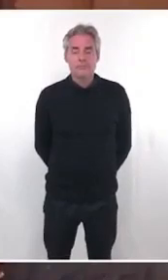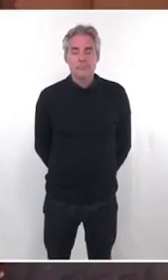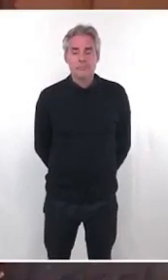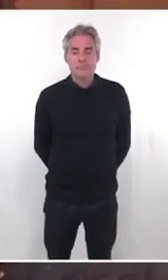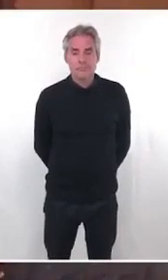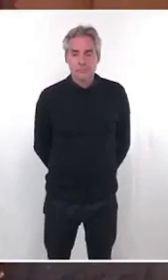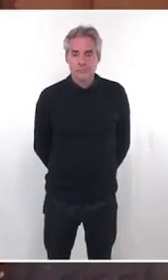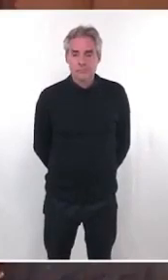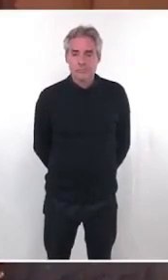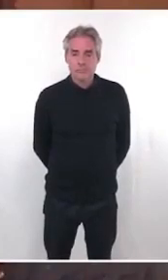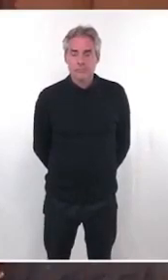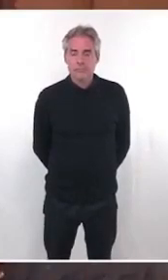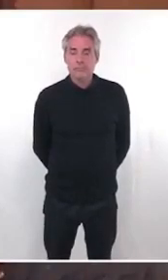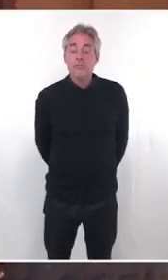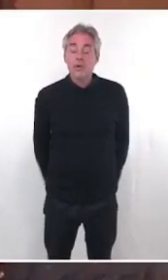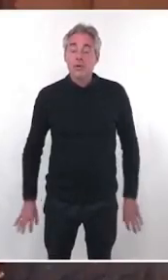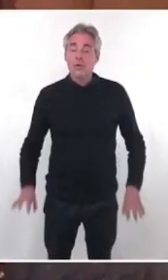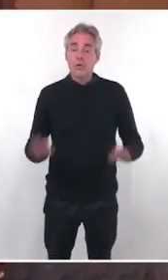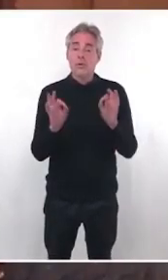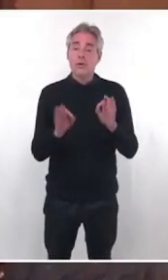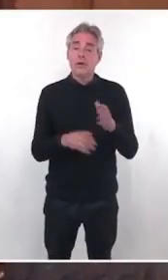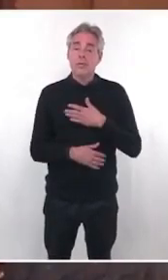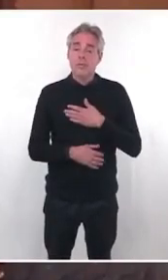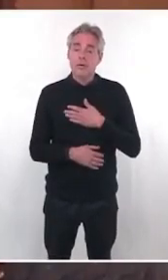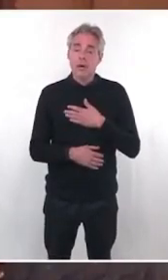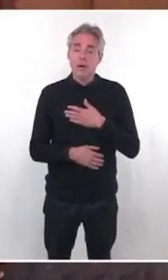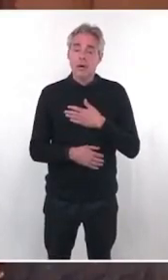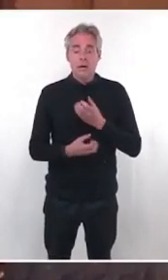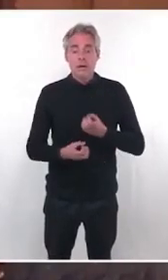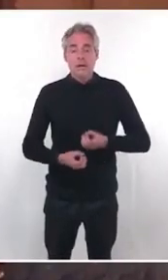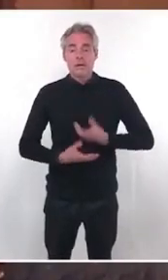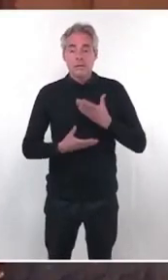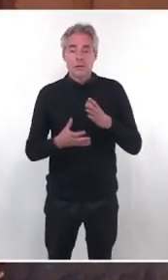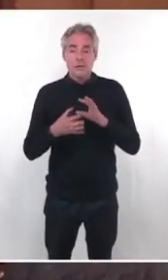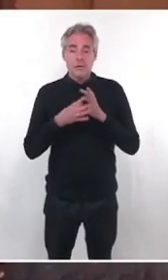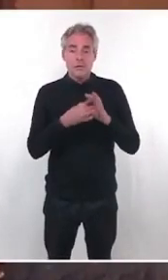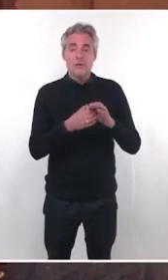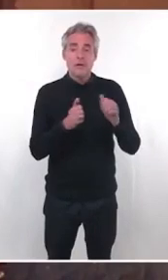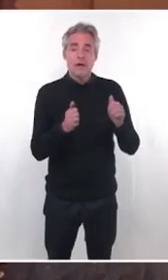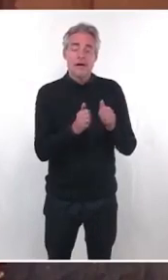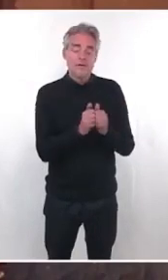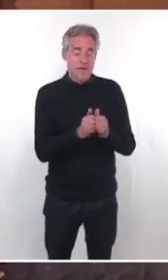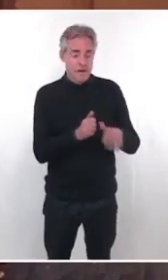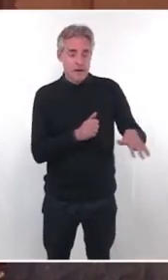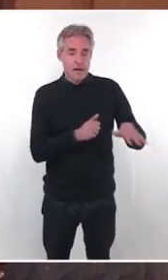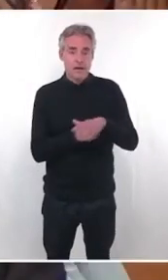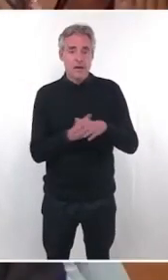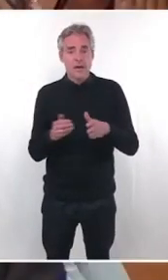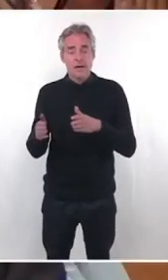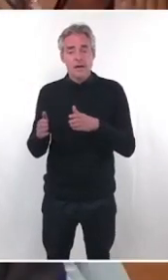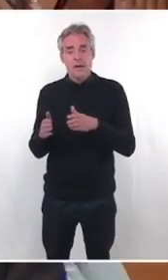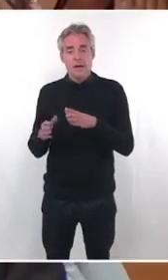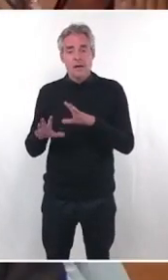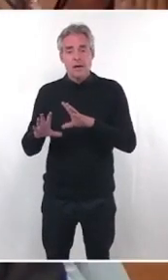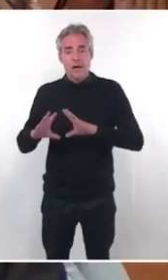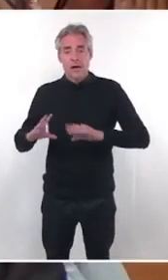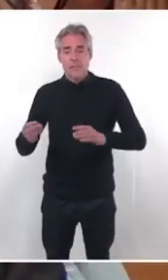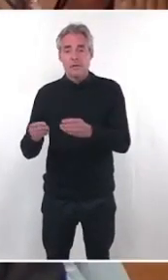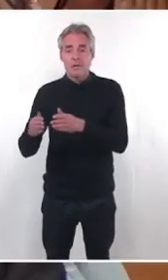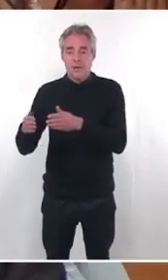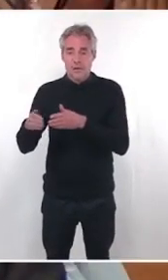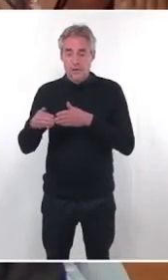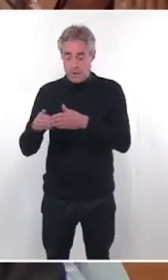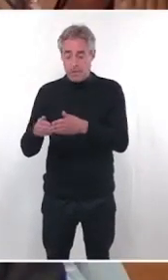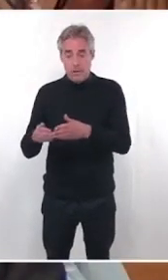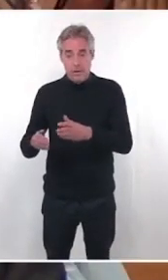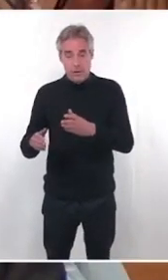Oui, simplement pour dire que nous réexprimons notre entière solidarité avec les résidents des Péniches, ils étaient encore là ce matin